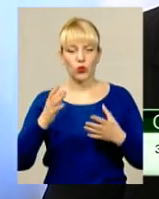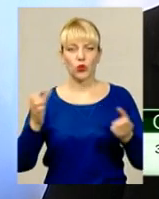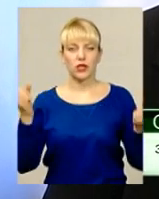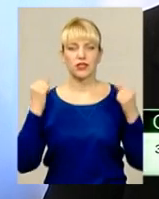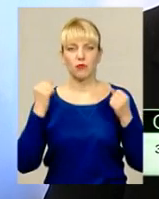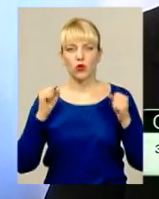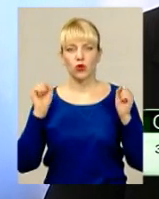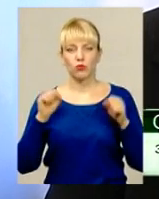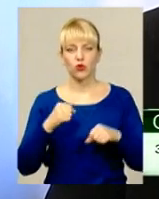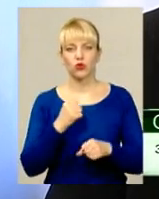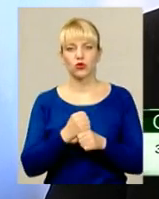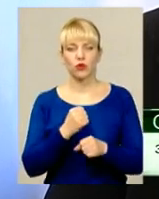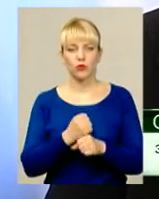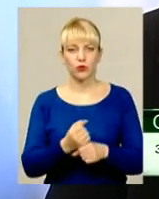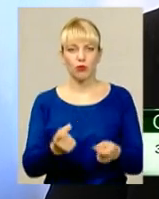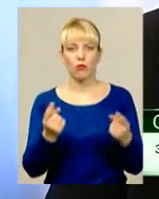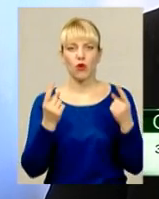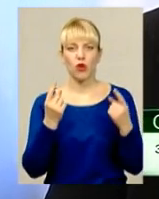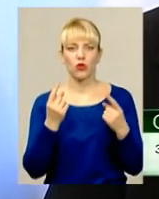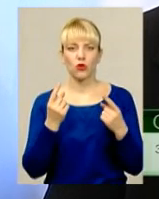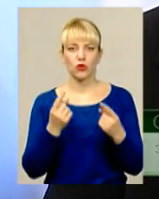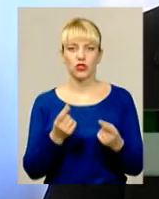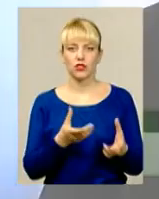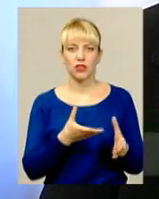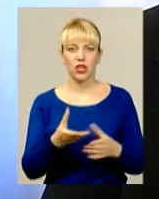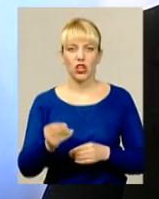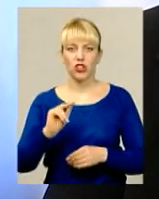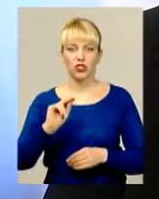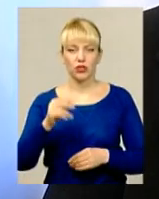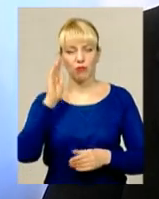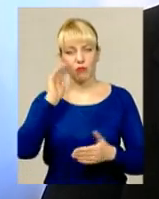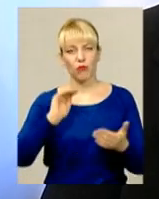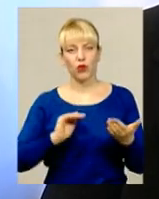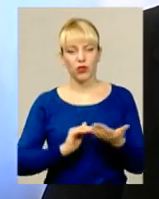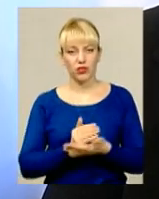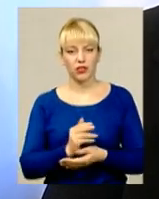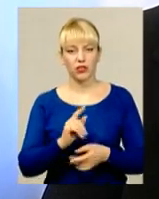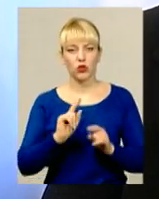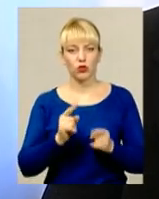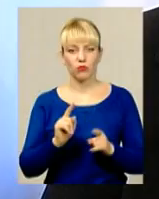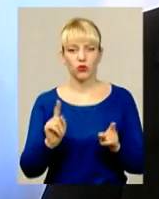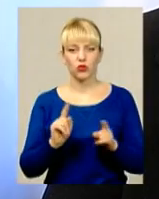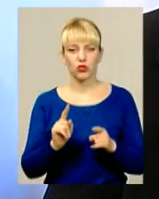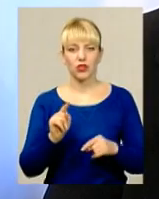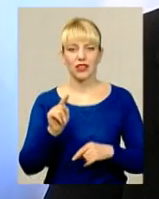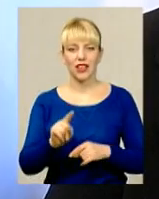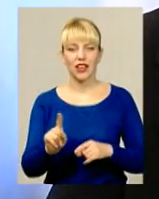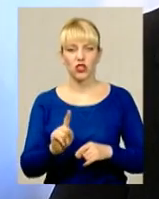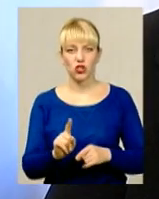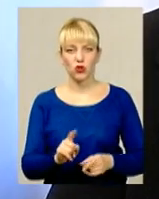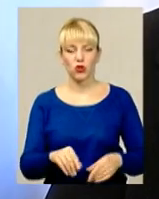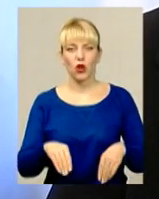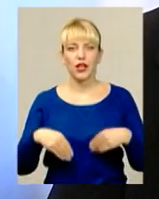надзвичайно потужні речі навіть більше від політиків. Тому що те, що несуть